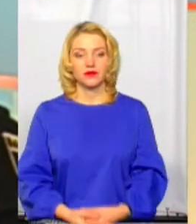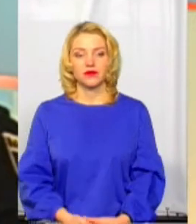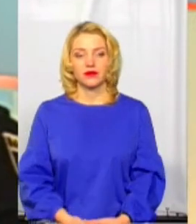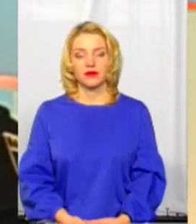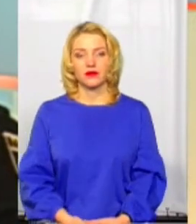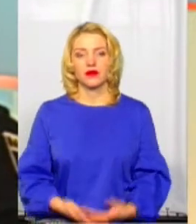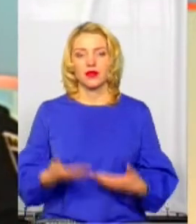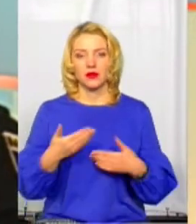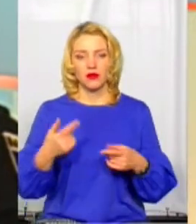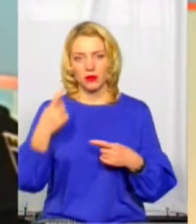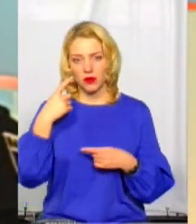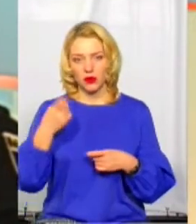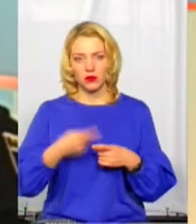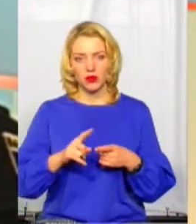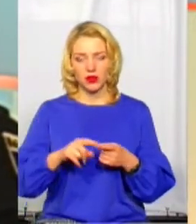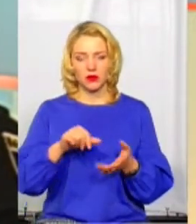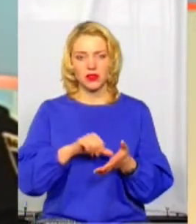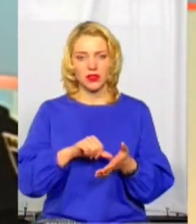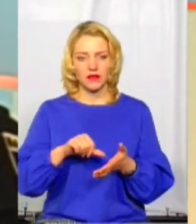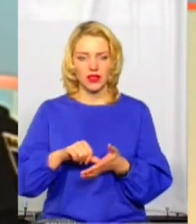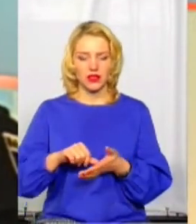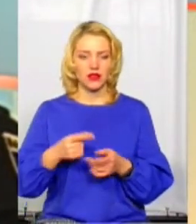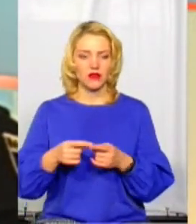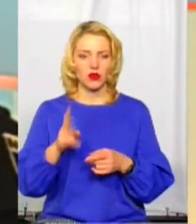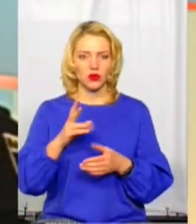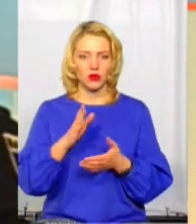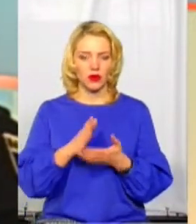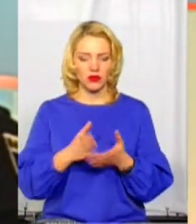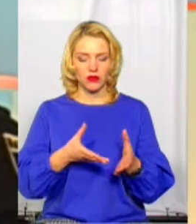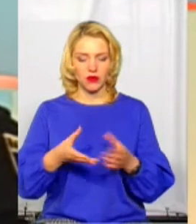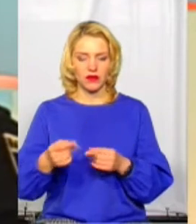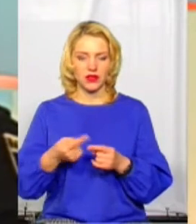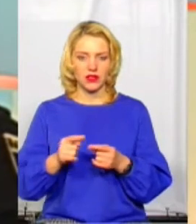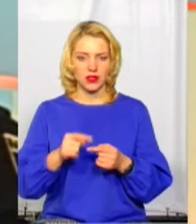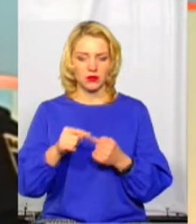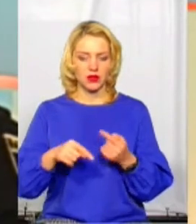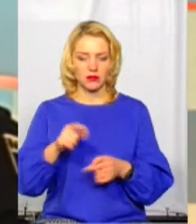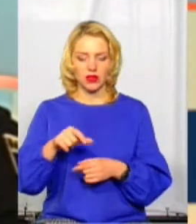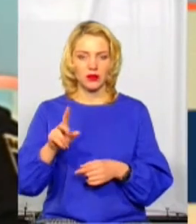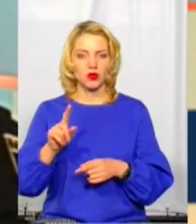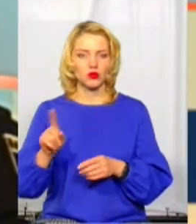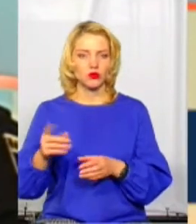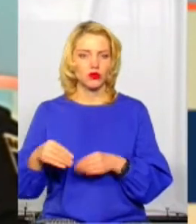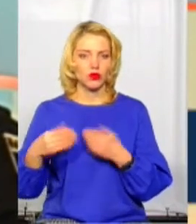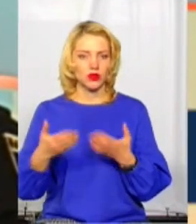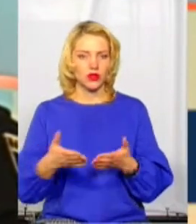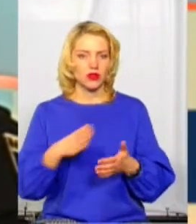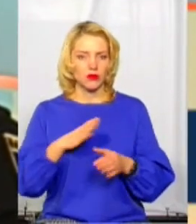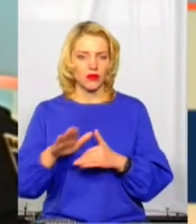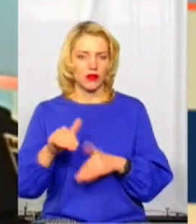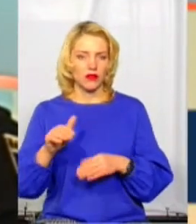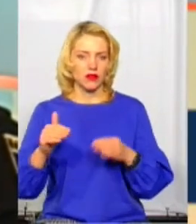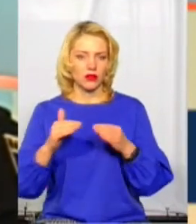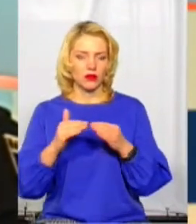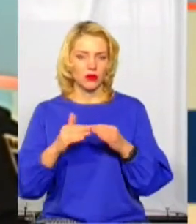Ми повідомили про це представників управління торгівлі, які мають безпосередній вплив на даних підприємців, так як видавали їм відповідні дозволи на розміщення